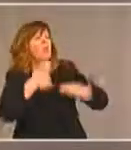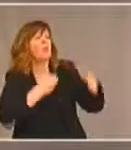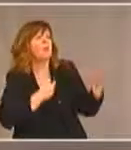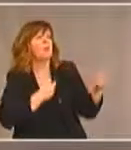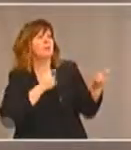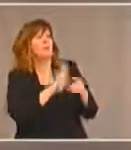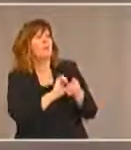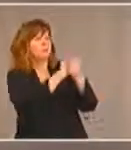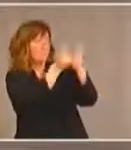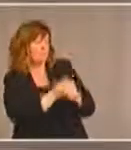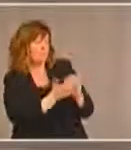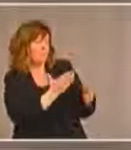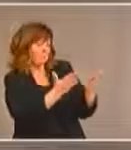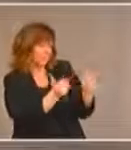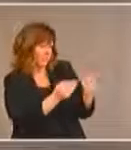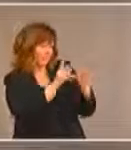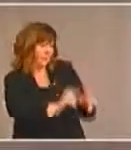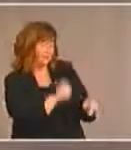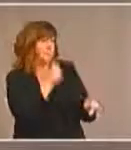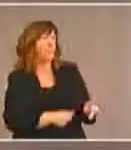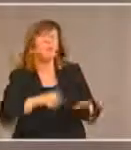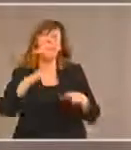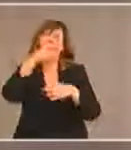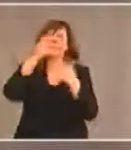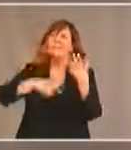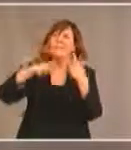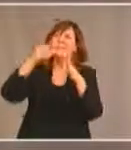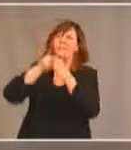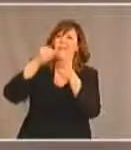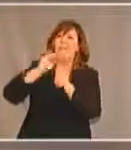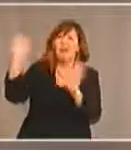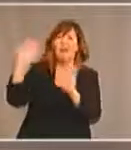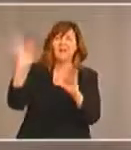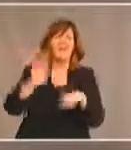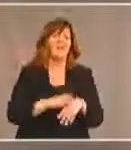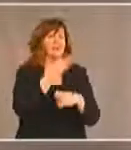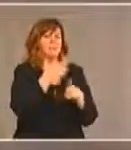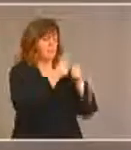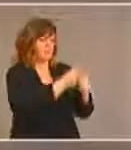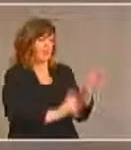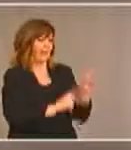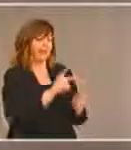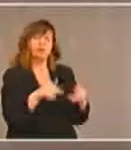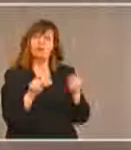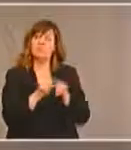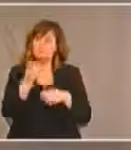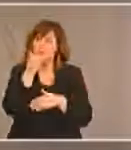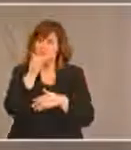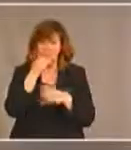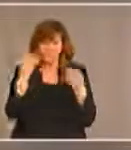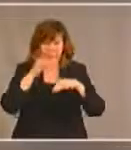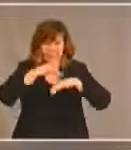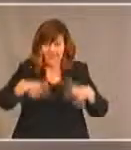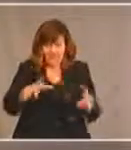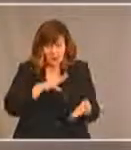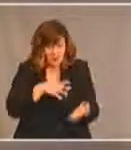la personne plutôt qu'en fonction des critères de financement. Il est important de faire fond sur ce qui existe déjà. L'idée de mettre